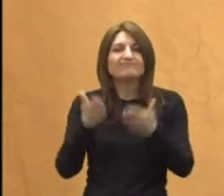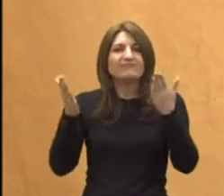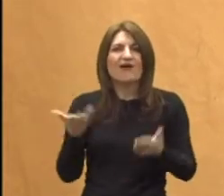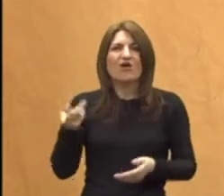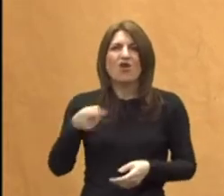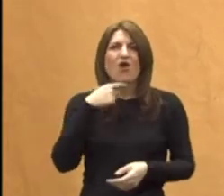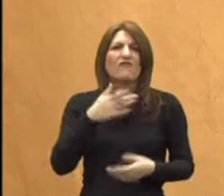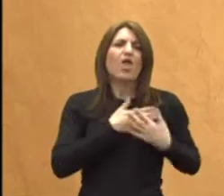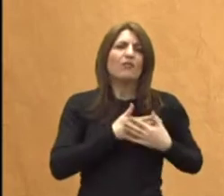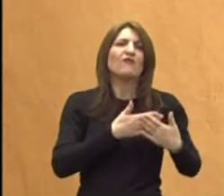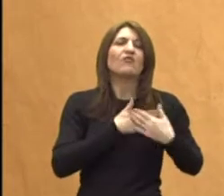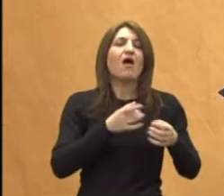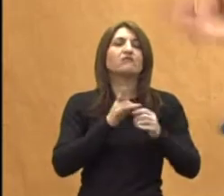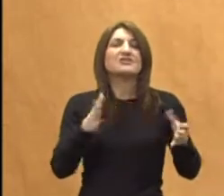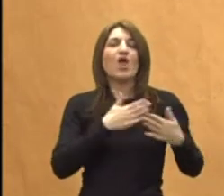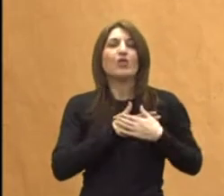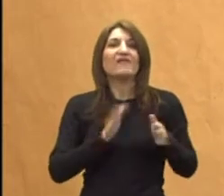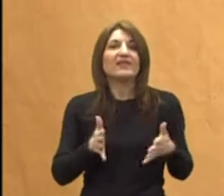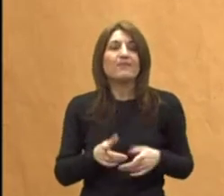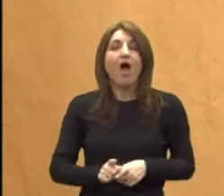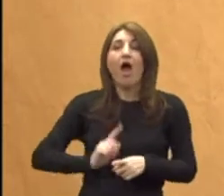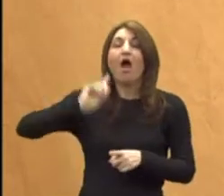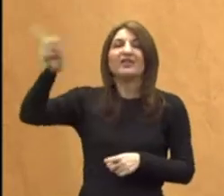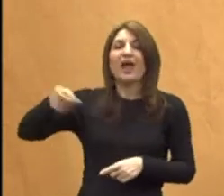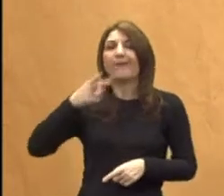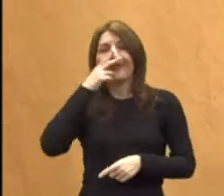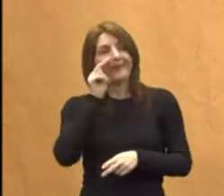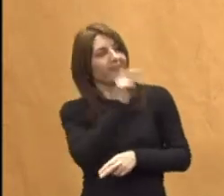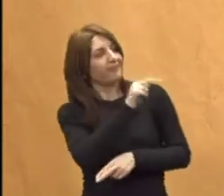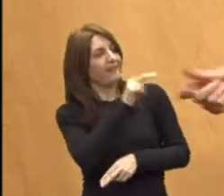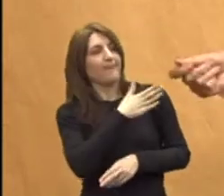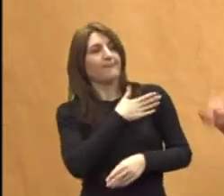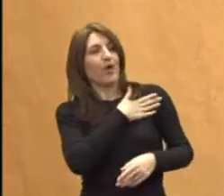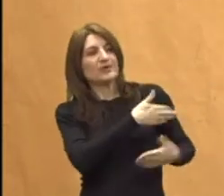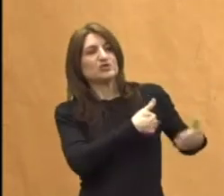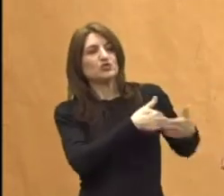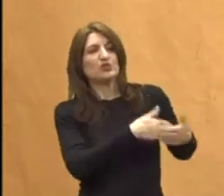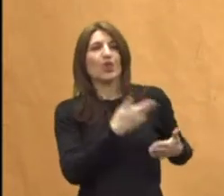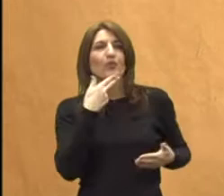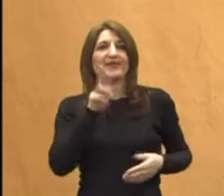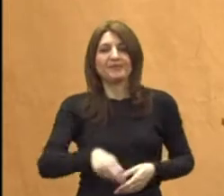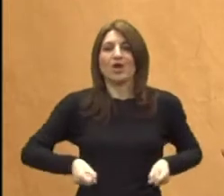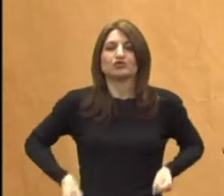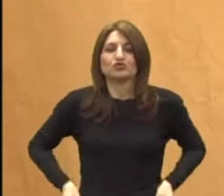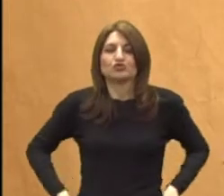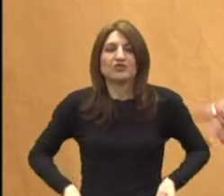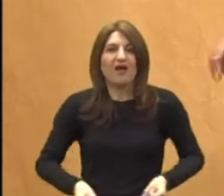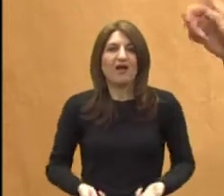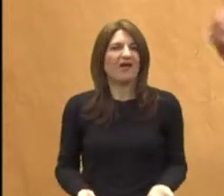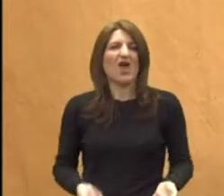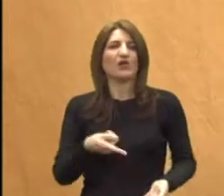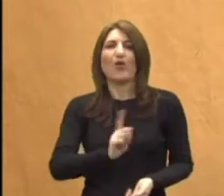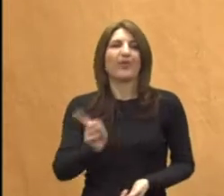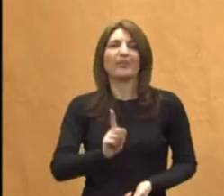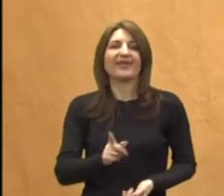tu neki ljubav, ljubav, bez ljubav se i ne može, a tamo gleda popreko svoga susjeda koji ishoda s dvije štake, kao trenutno ja, onda to